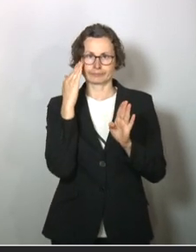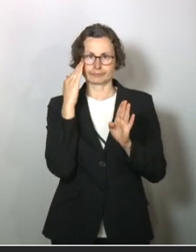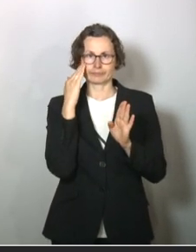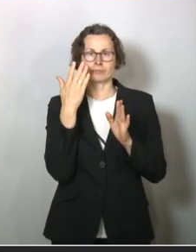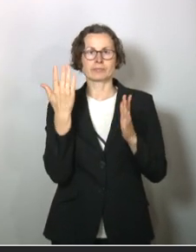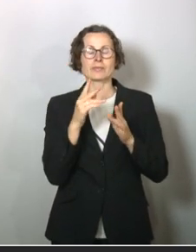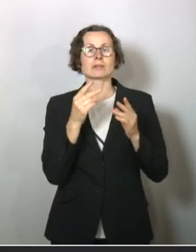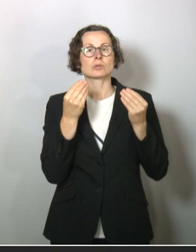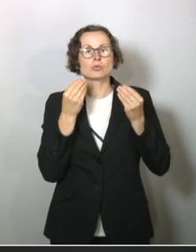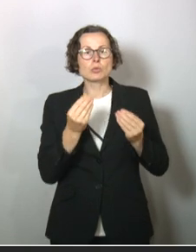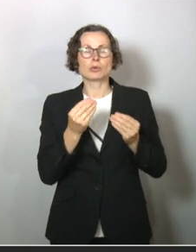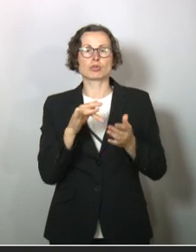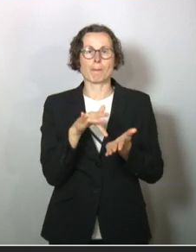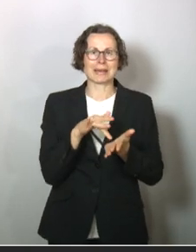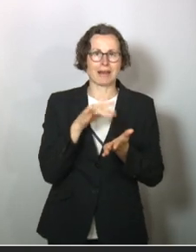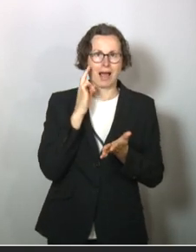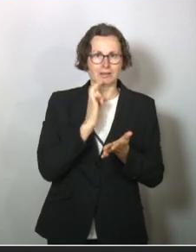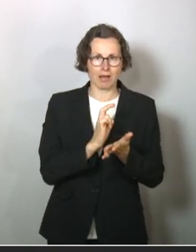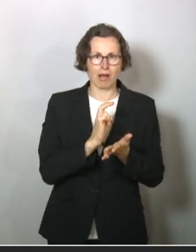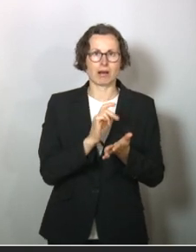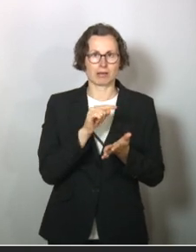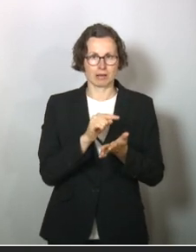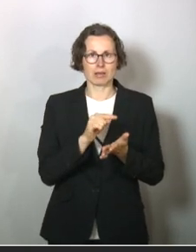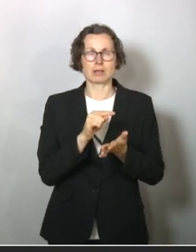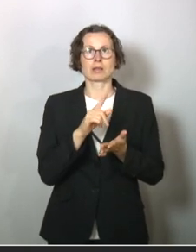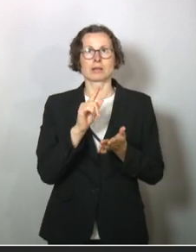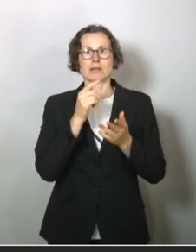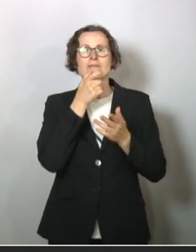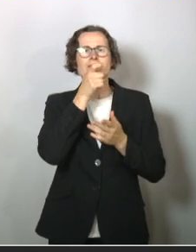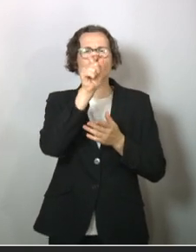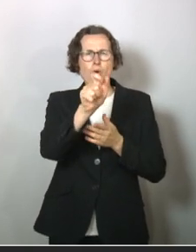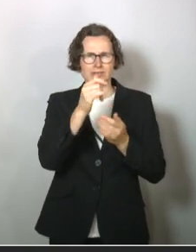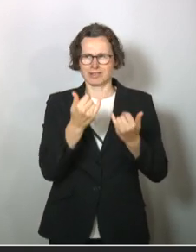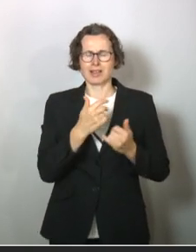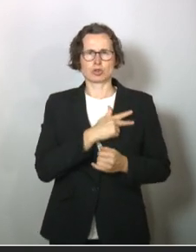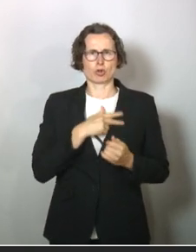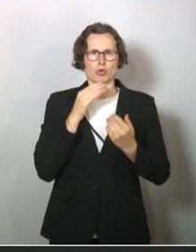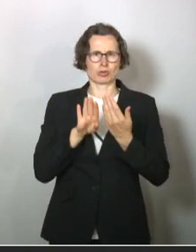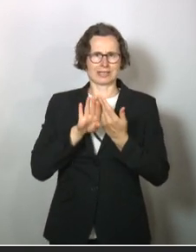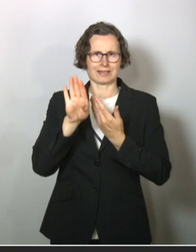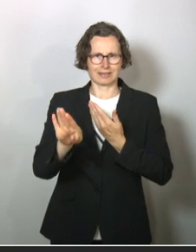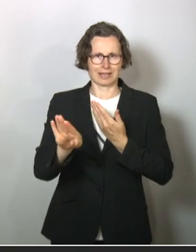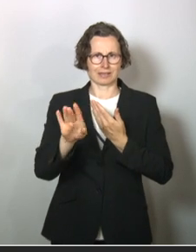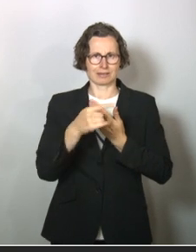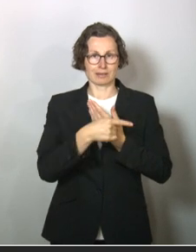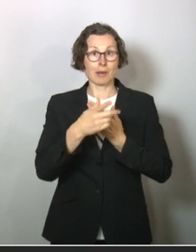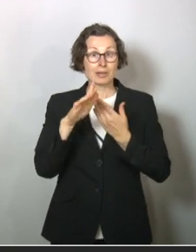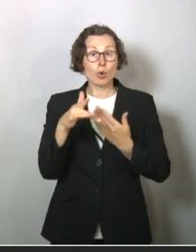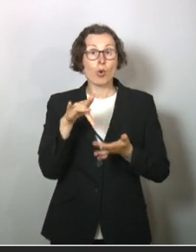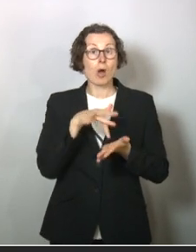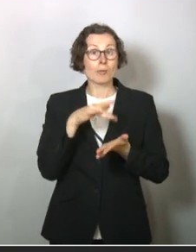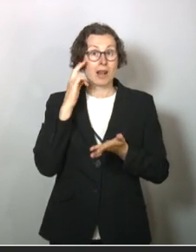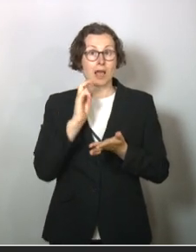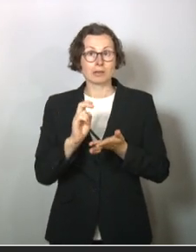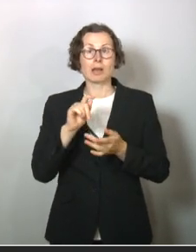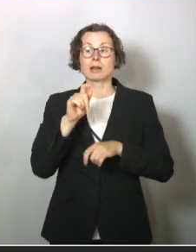mittelalterliche Methode, die irreführenderweise als Social Distancing bezeichnet wird und die genau das war im Mittelalter. Nämlich